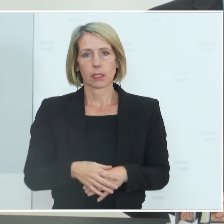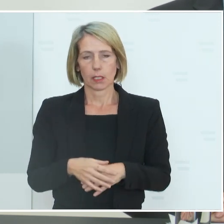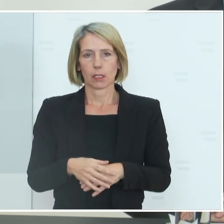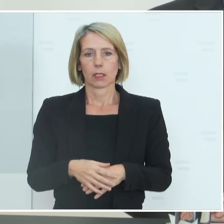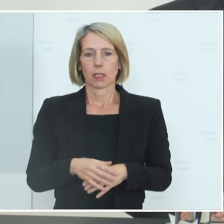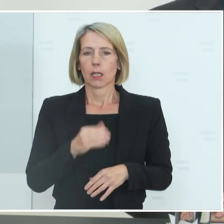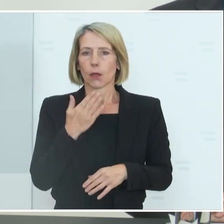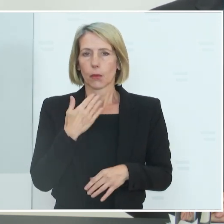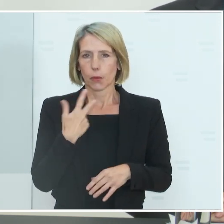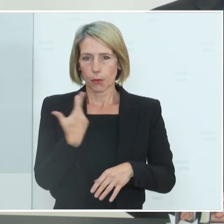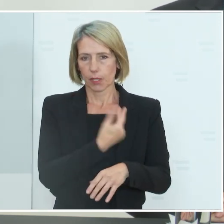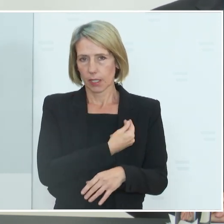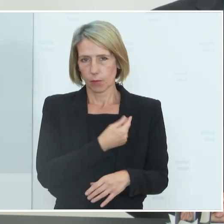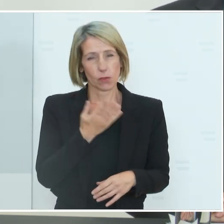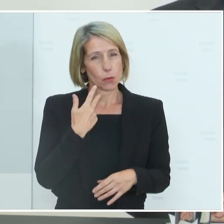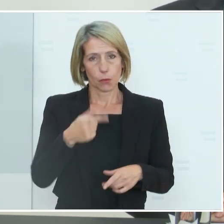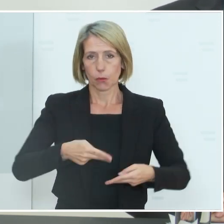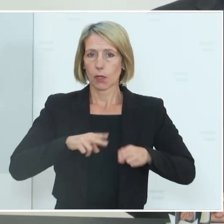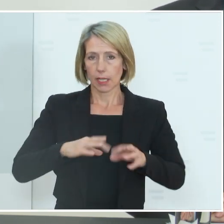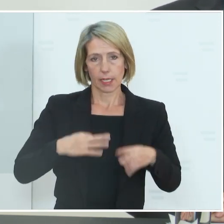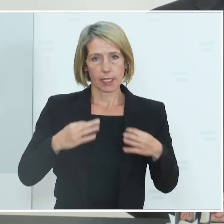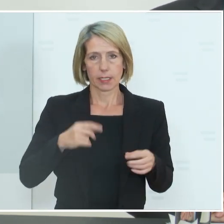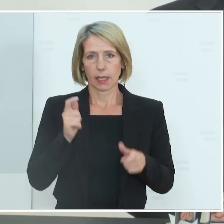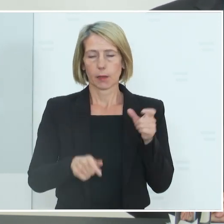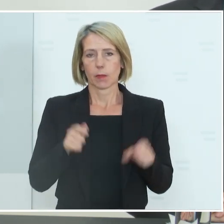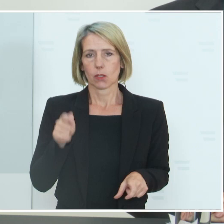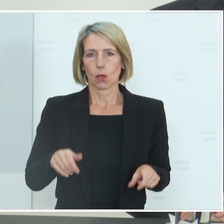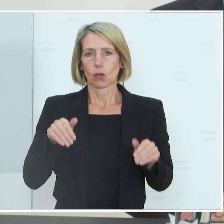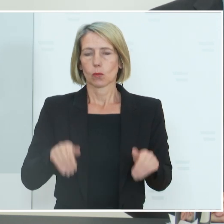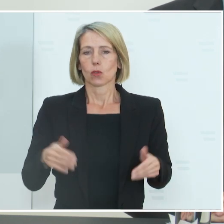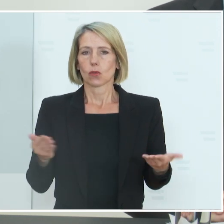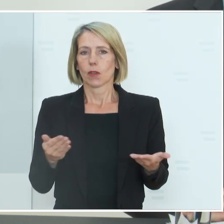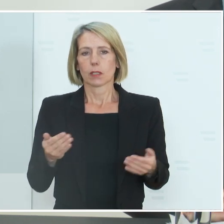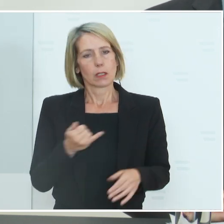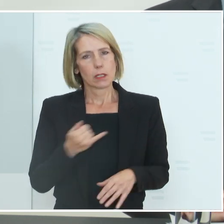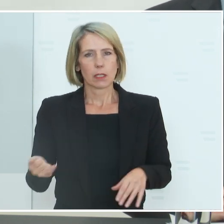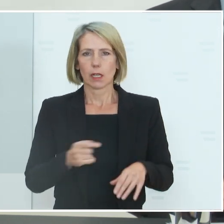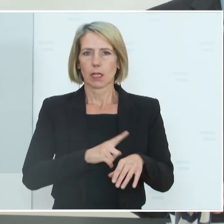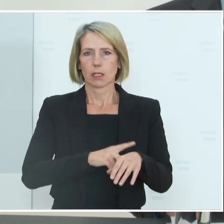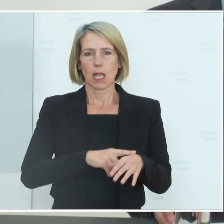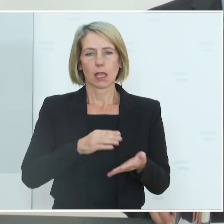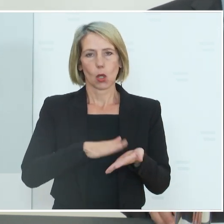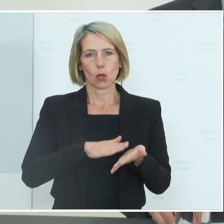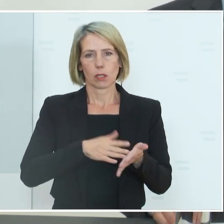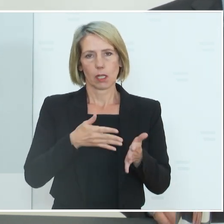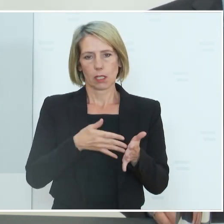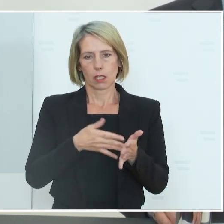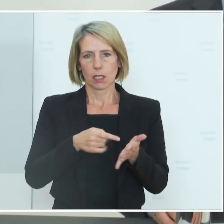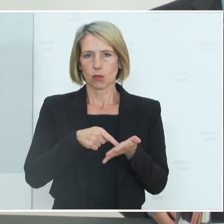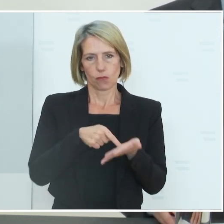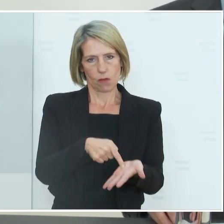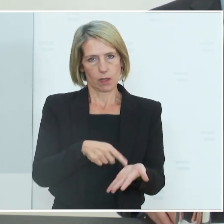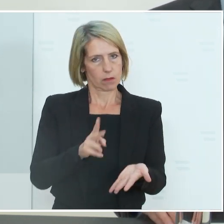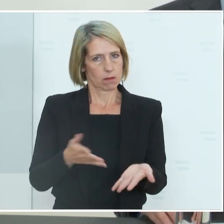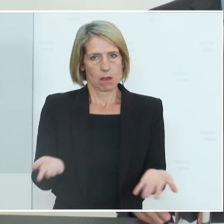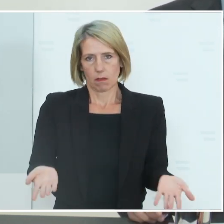Nicht geimpfte und nicht genesene Personen müssen jederzeit einen gültigen Test vorweisen können,